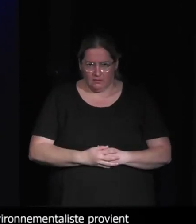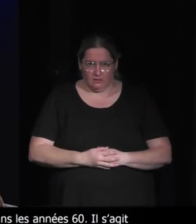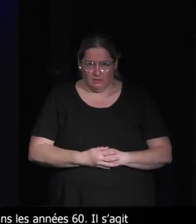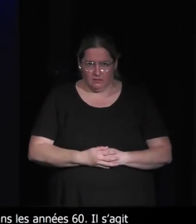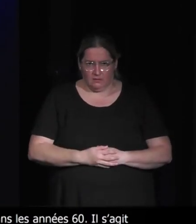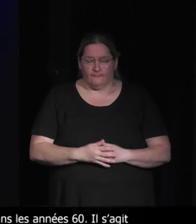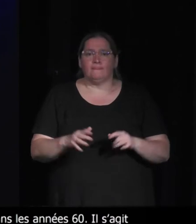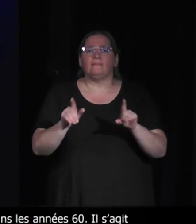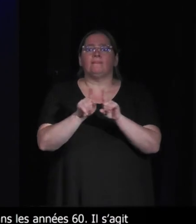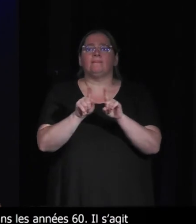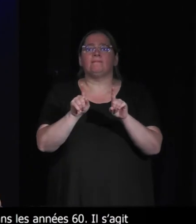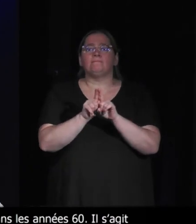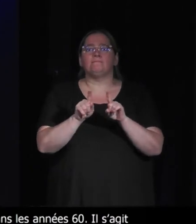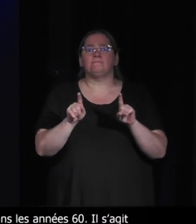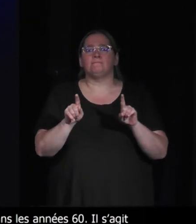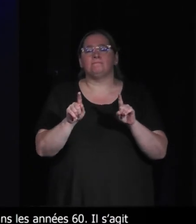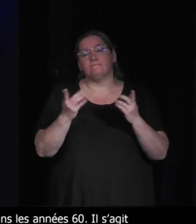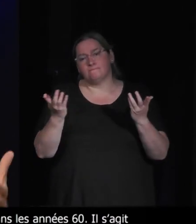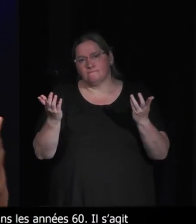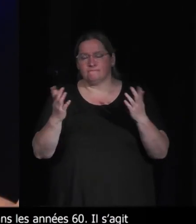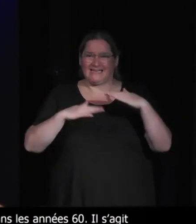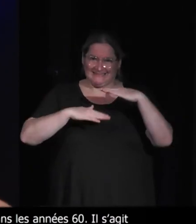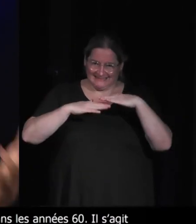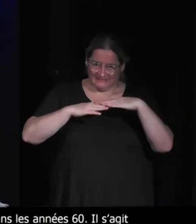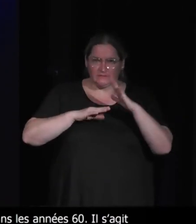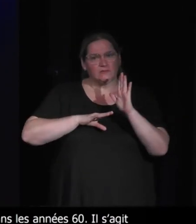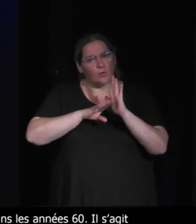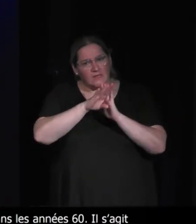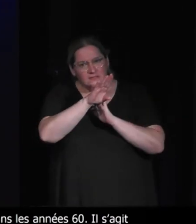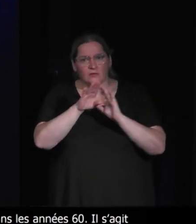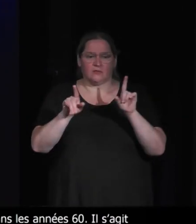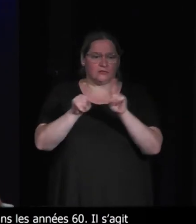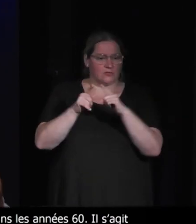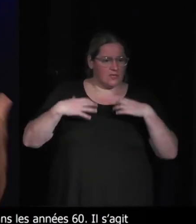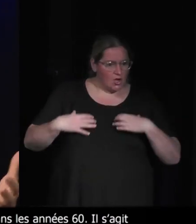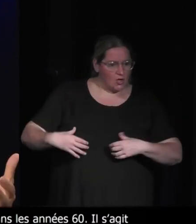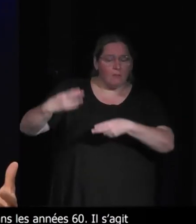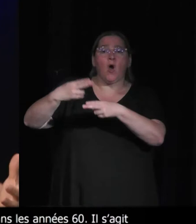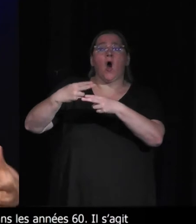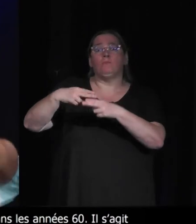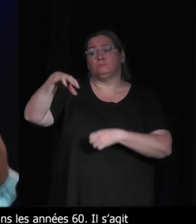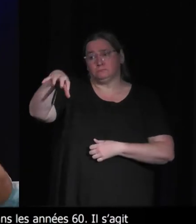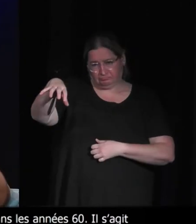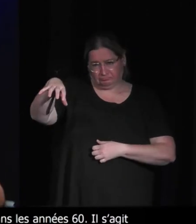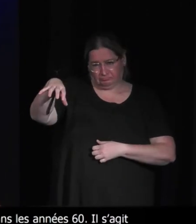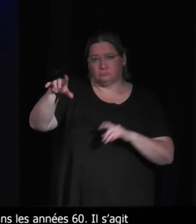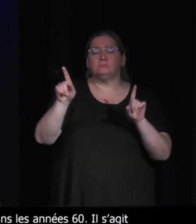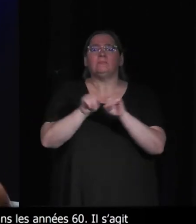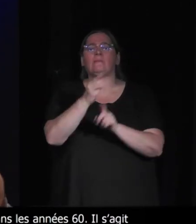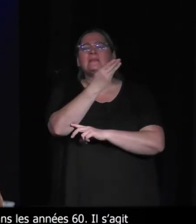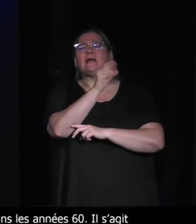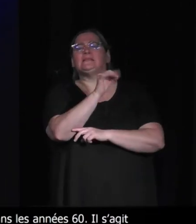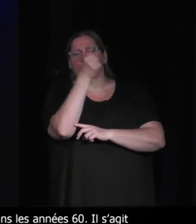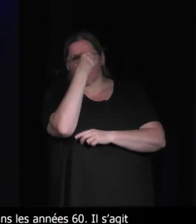fameux limite, les limites de la croissance, le rapport au Club de Rome, c'est derrière les simulations de Forrester au MIT